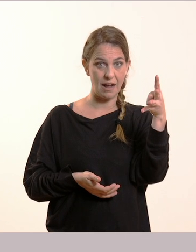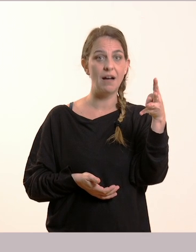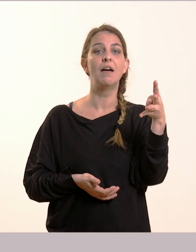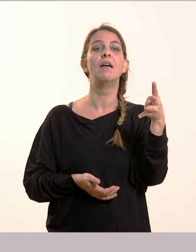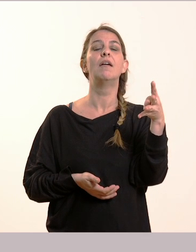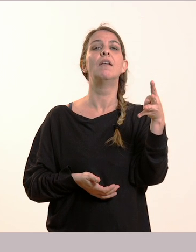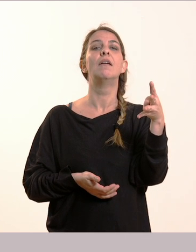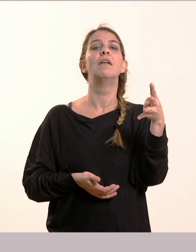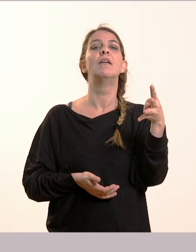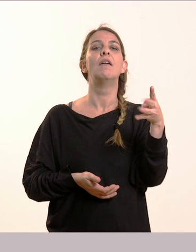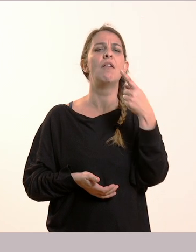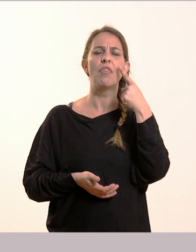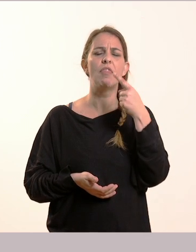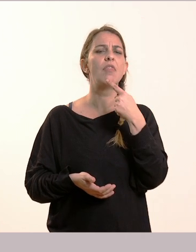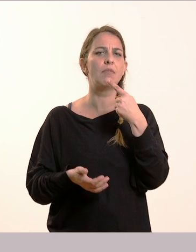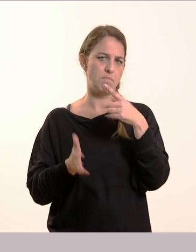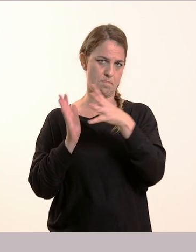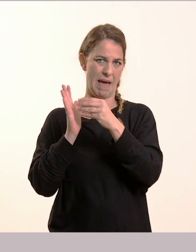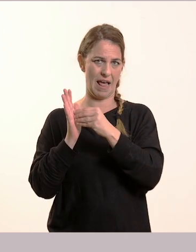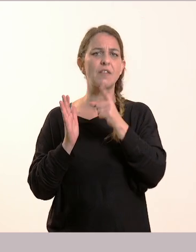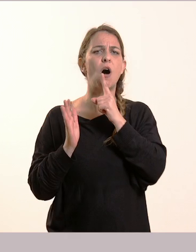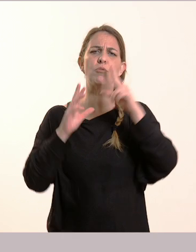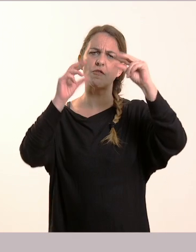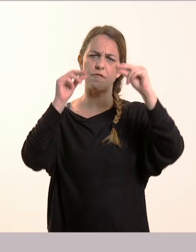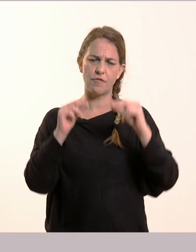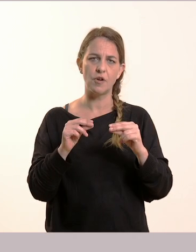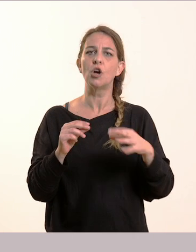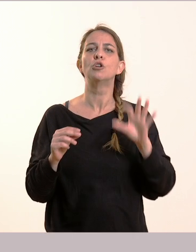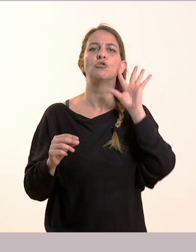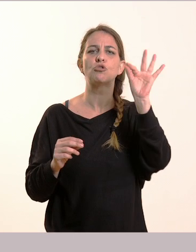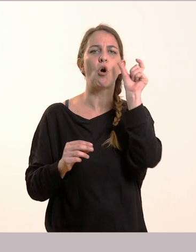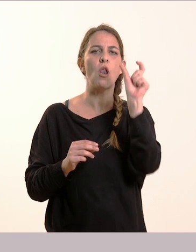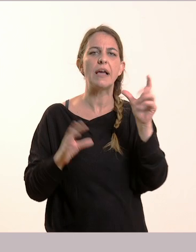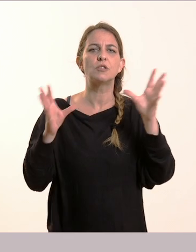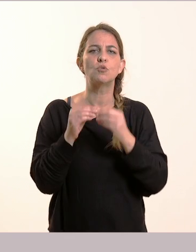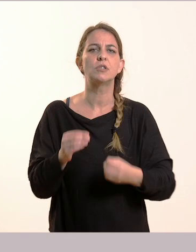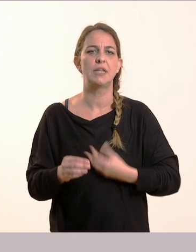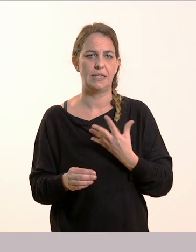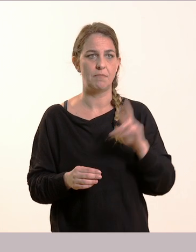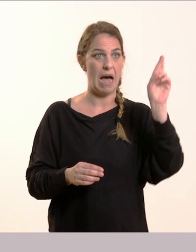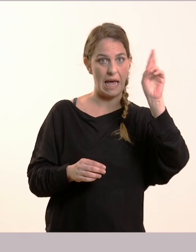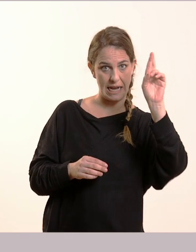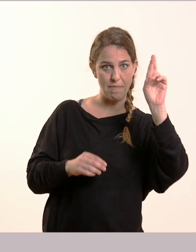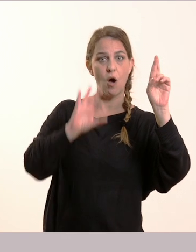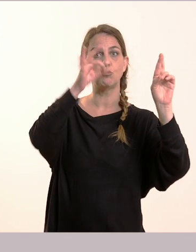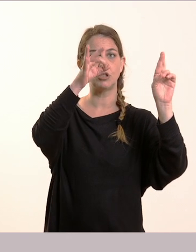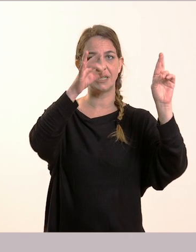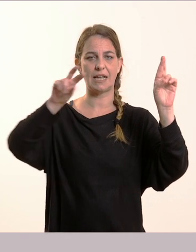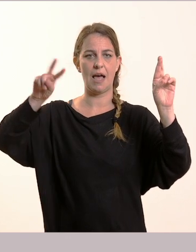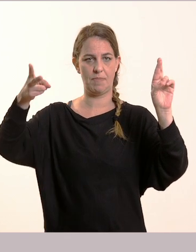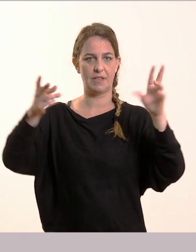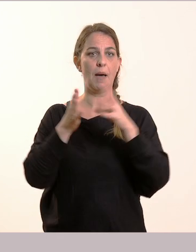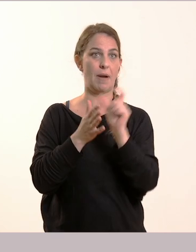λέξεις για να περιγράφεις τα συναισθήματά σου. Ρήματα ουσιαστικά επίθετα. Εδώ, έχει το ρήμα χαίρομαι.